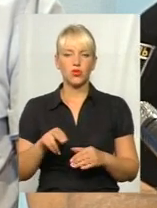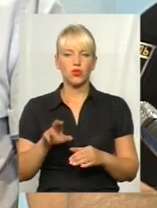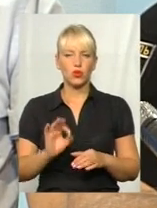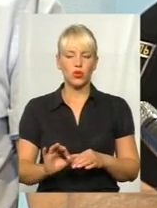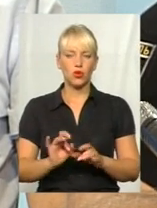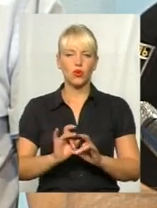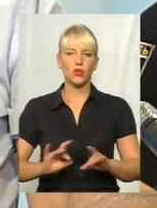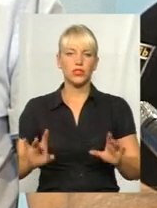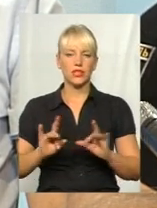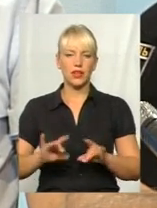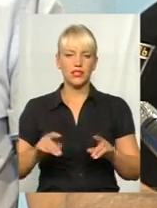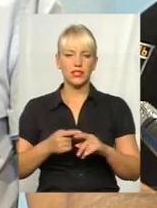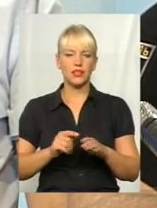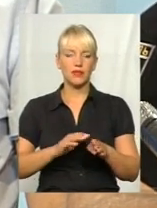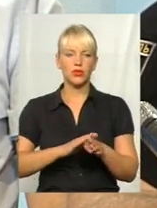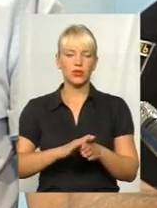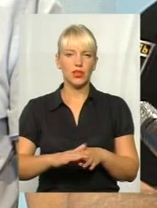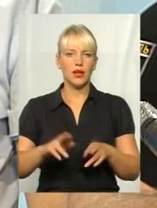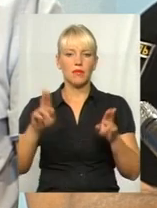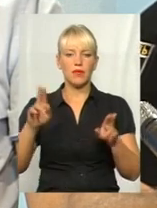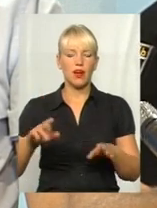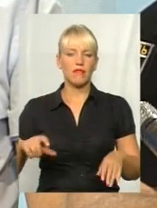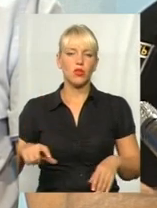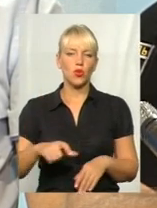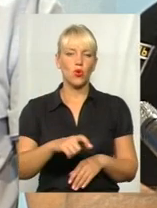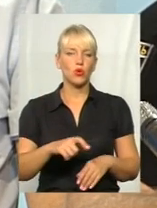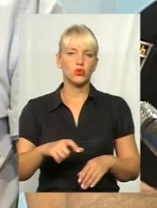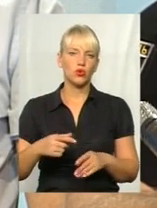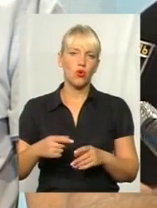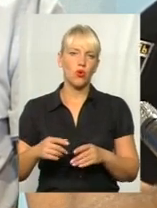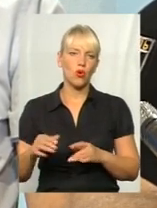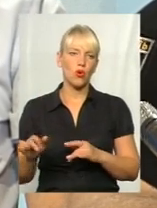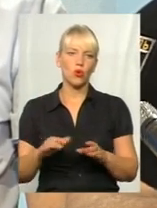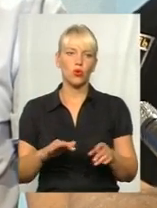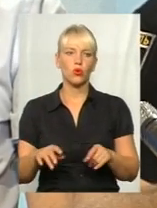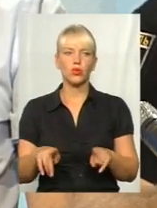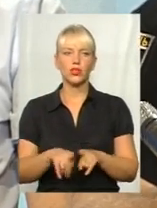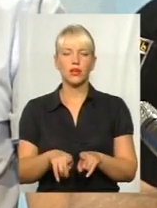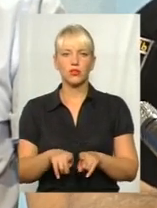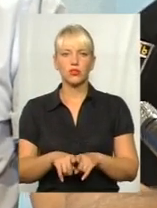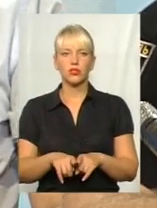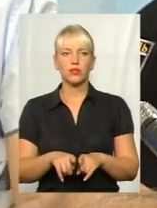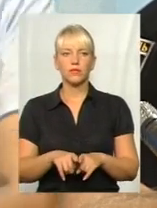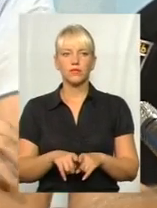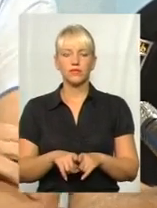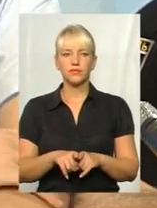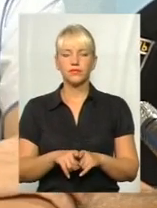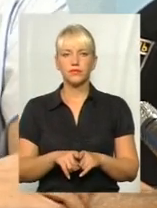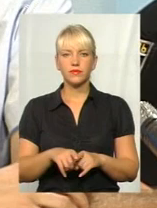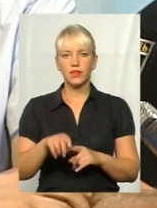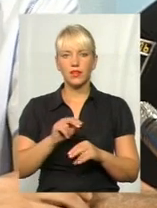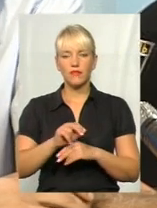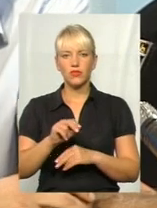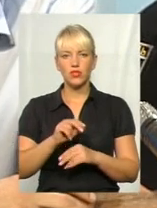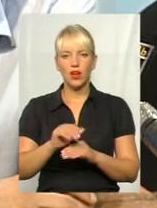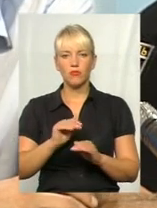'яснення, дотримання правил дорожнього руху іми, щоб вони їх виконували. Також безпосередньо навчаємо